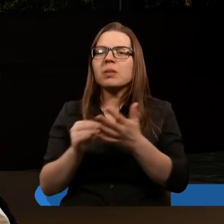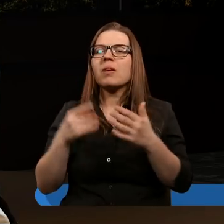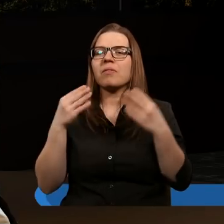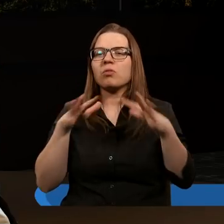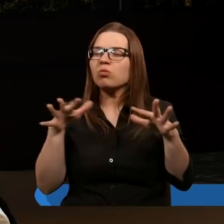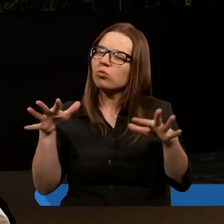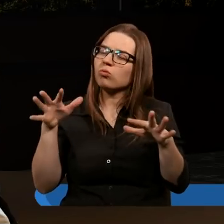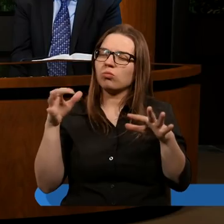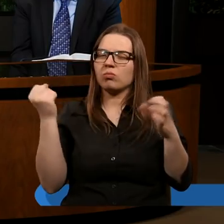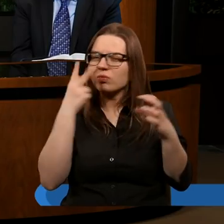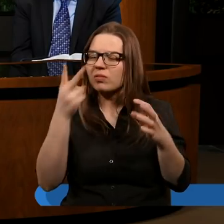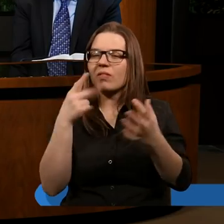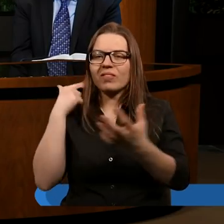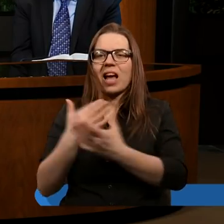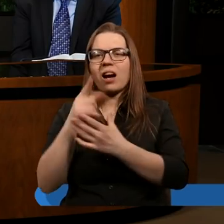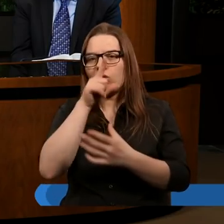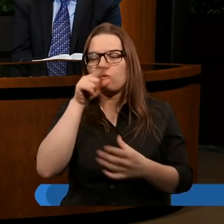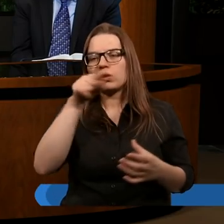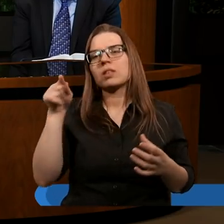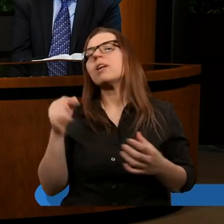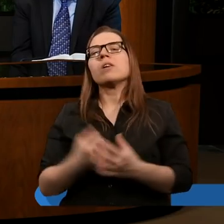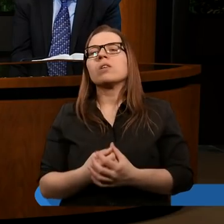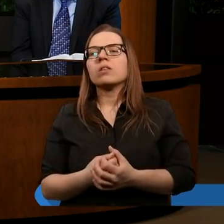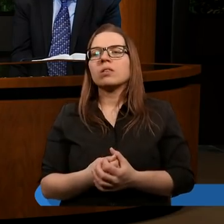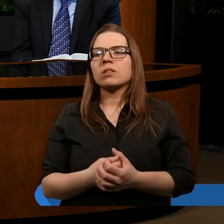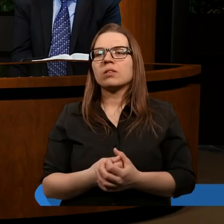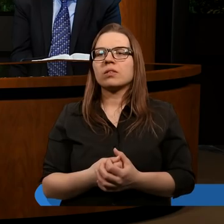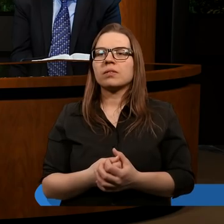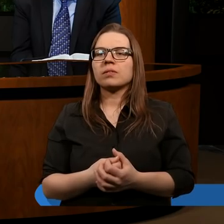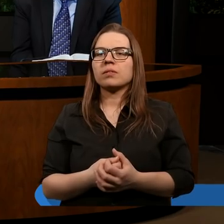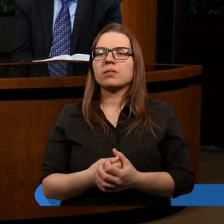postawę tych ludzi. Dziękuję bardzo. Proszę. Ja tylko krótko powiem.